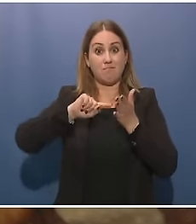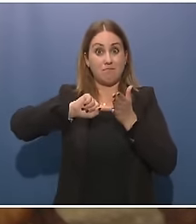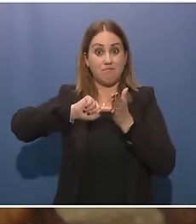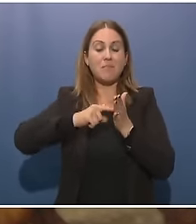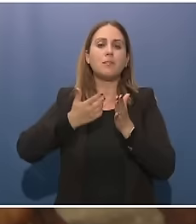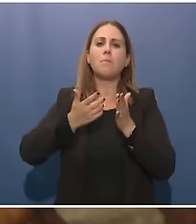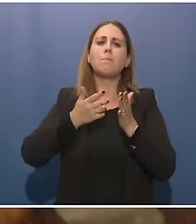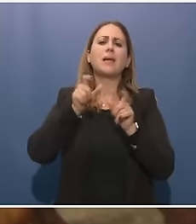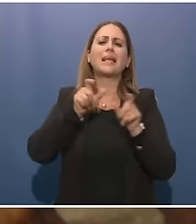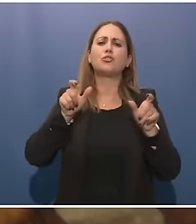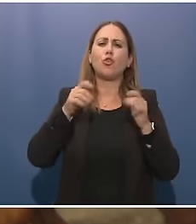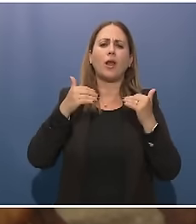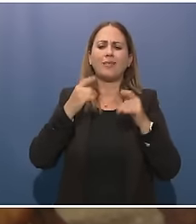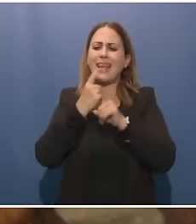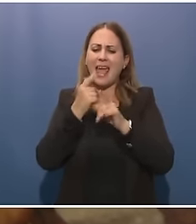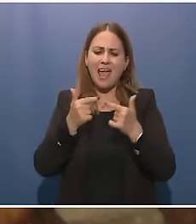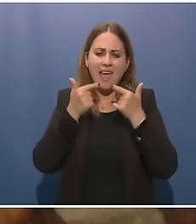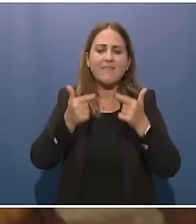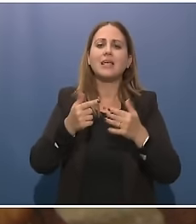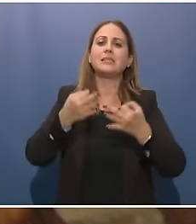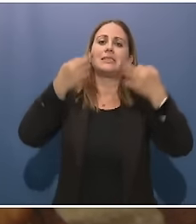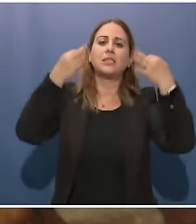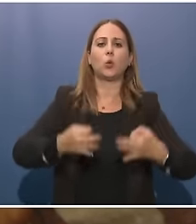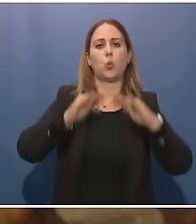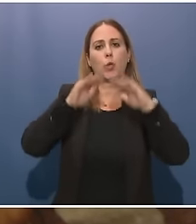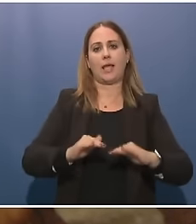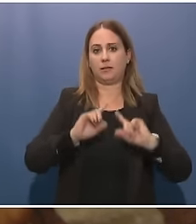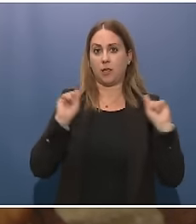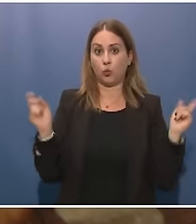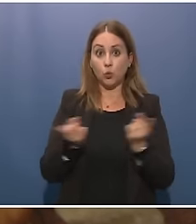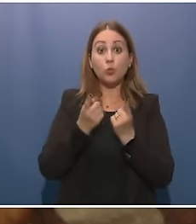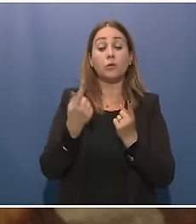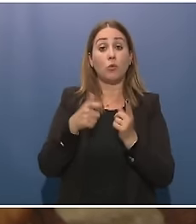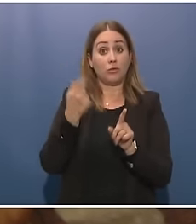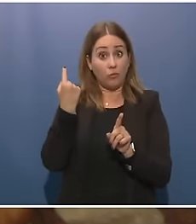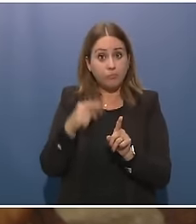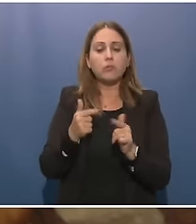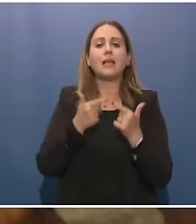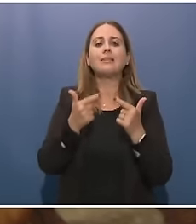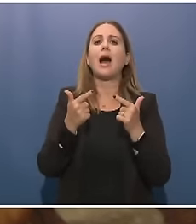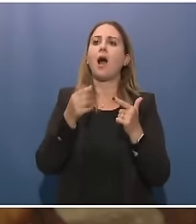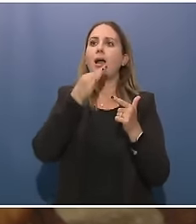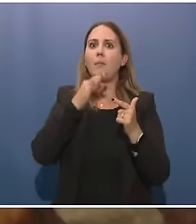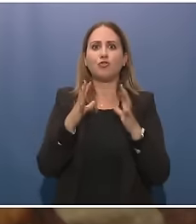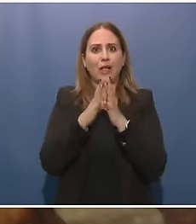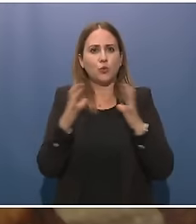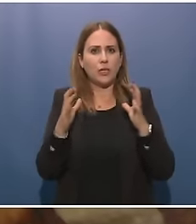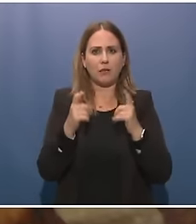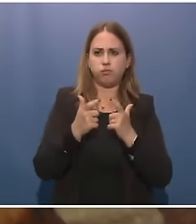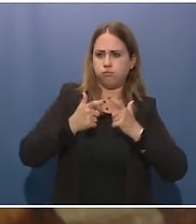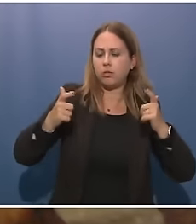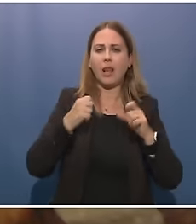per questo stiamo rafforzando le nostre capacità industriali, producendo più navi, missili e